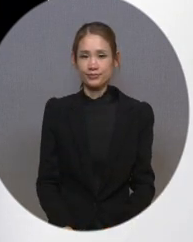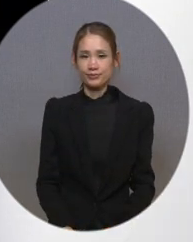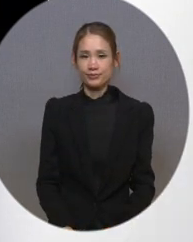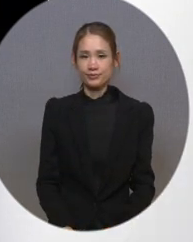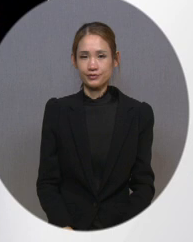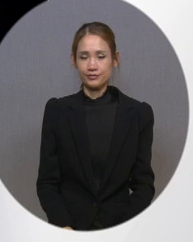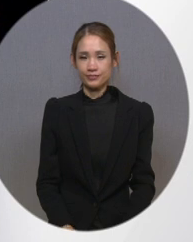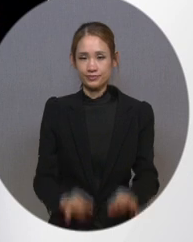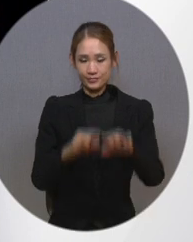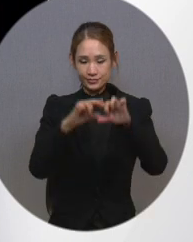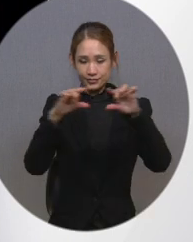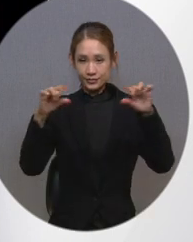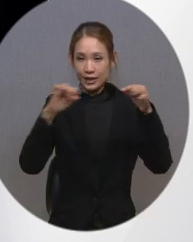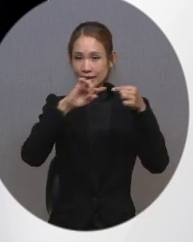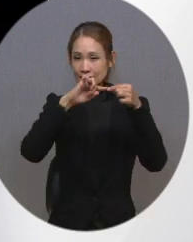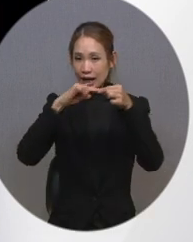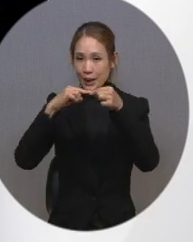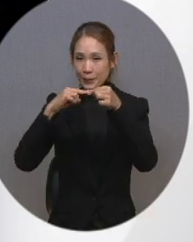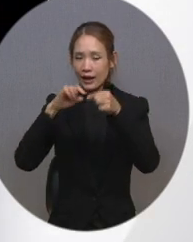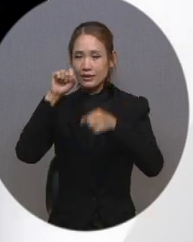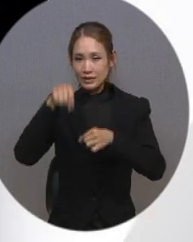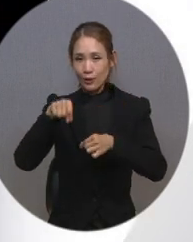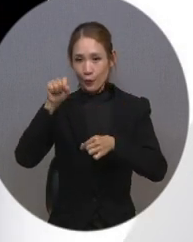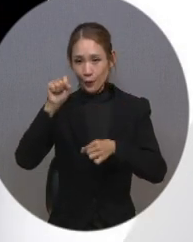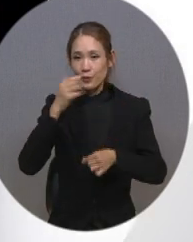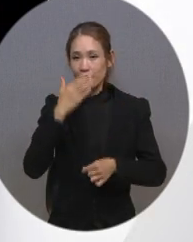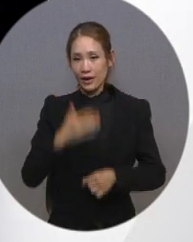자막 설정에서 켜고 끌 수 있습니다.